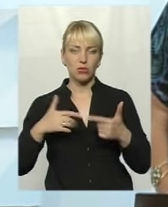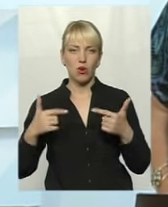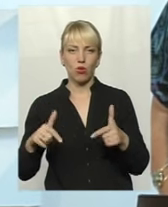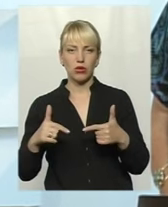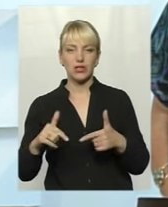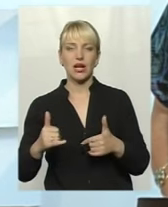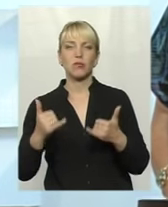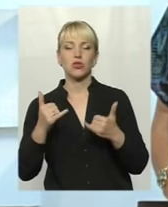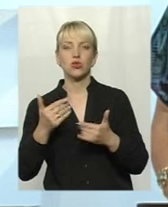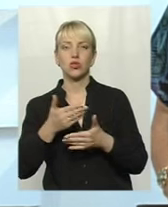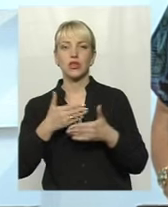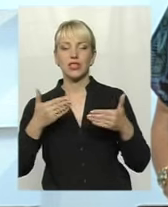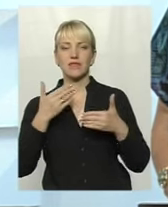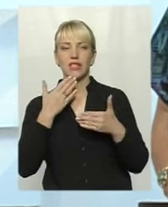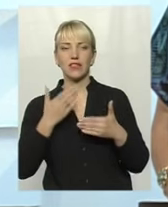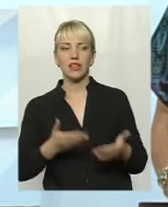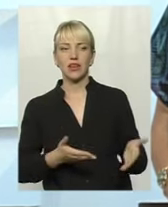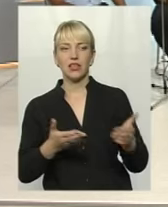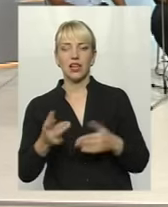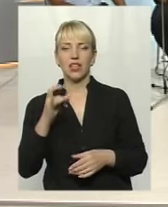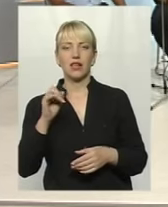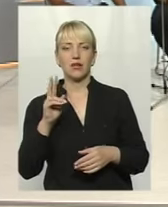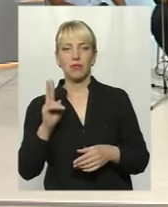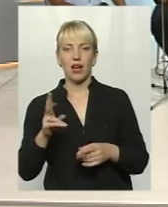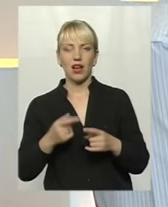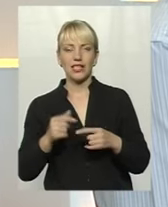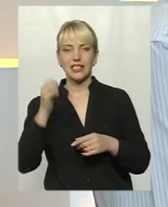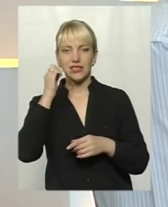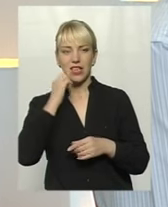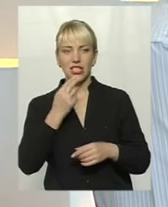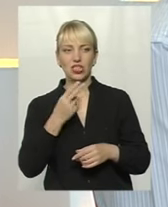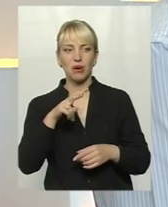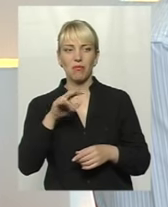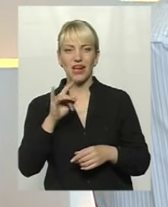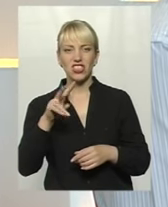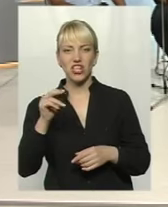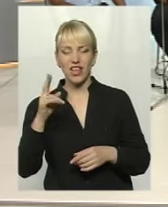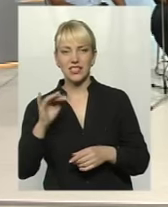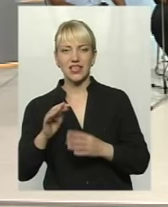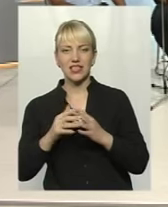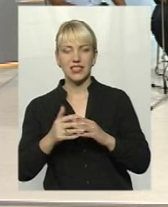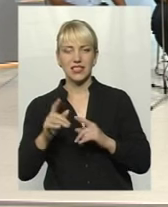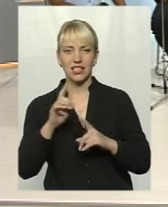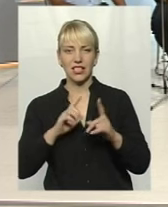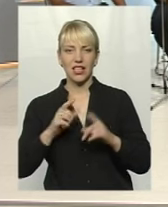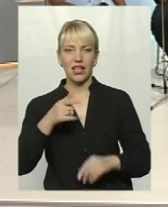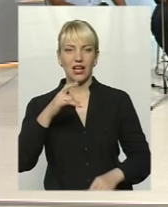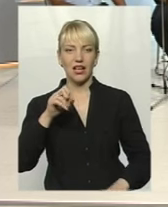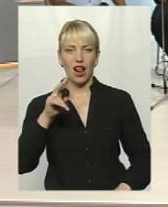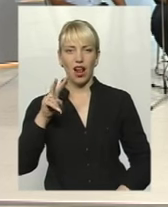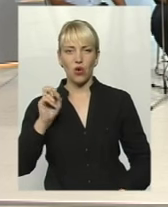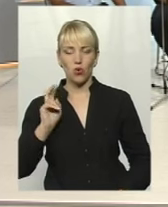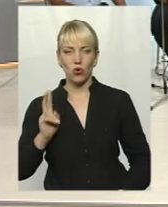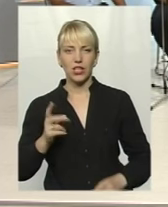нас завітали Михайло Олексійович Рибак, староста Шпиченецької сільської ради, Віталій Володимирович Гралюк, голова